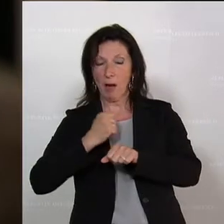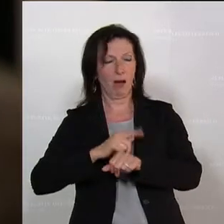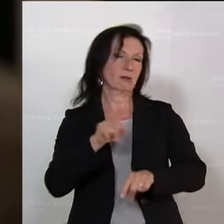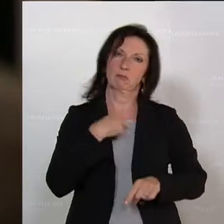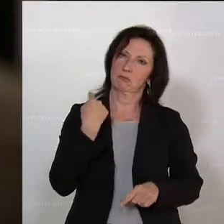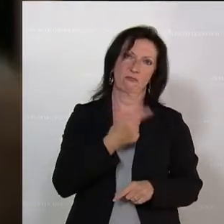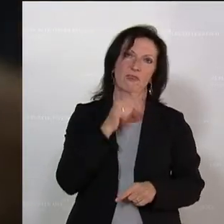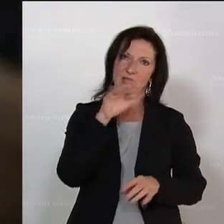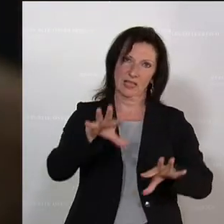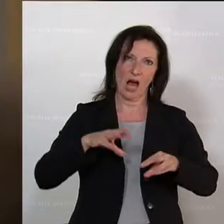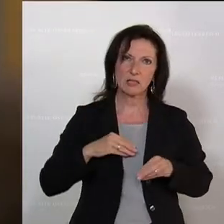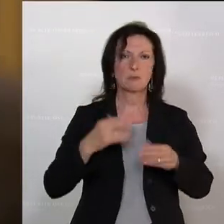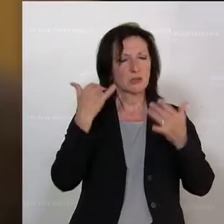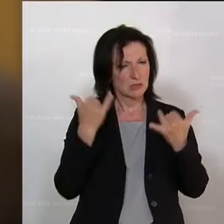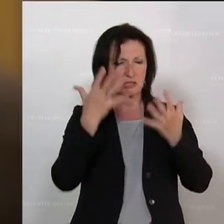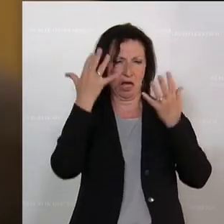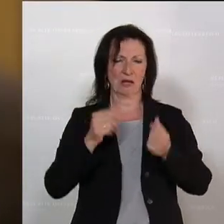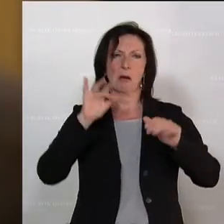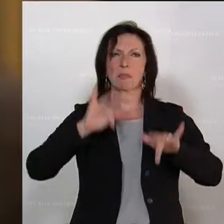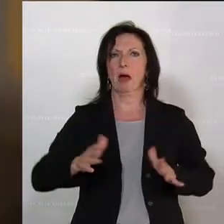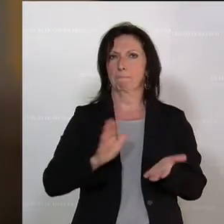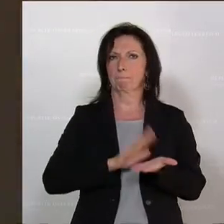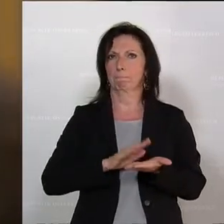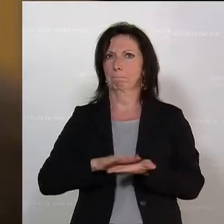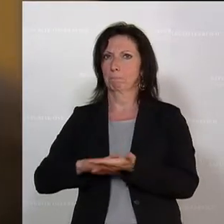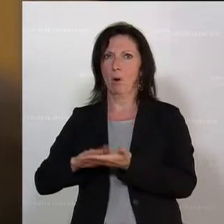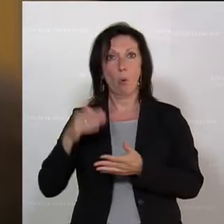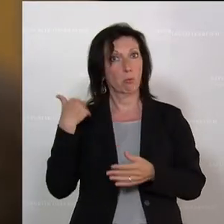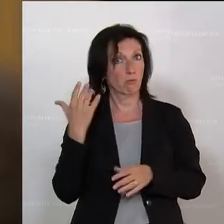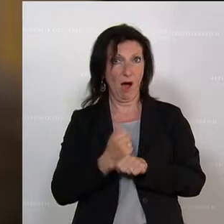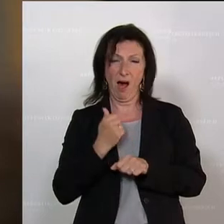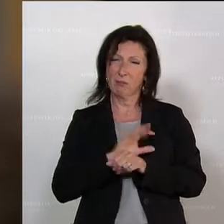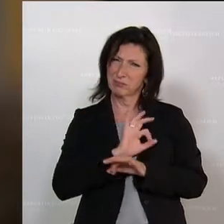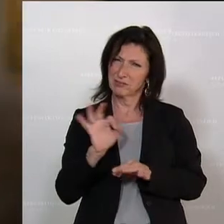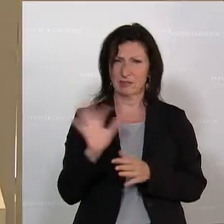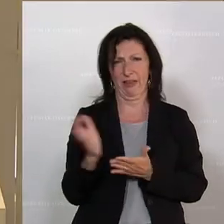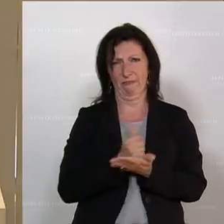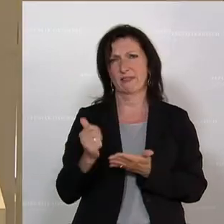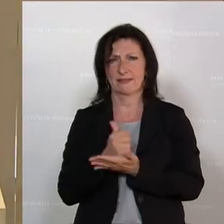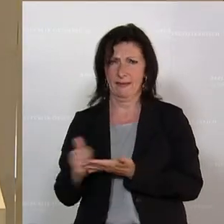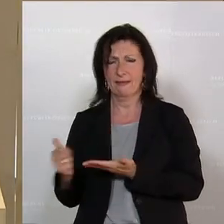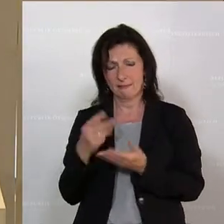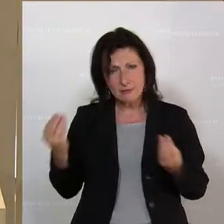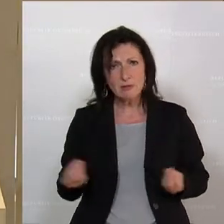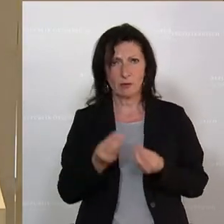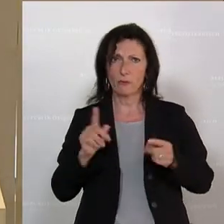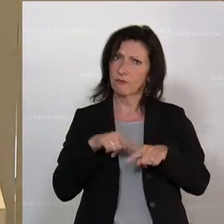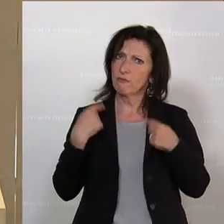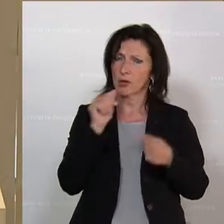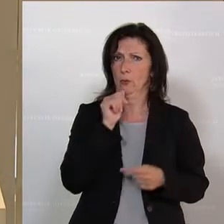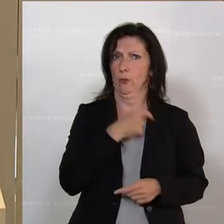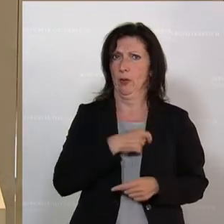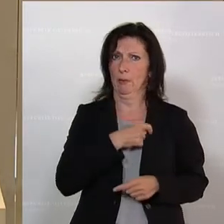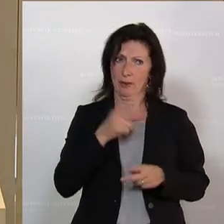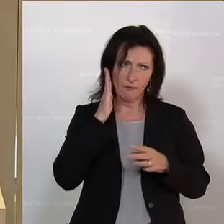Und ja, ja, gute Erkenntnisse geliefert, ausgearbeitet und auch effizient gearbeitet. Und genau das ist einer der Gründe, warum wir Grüne uns weiter